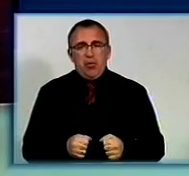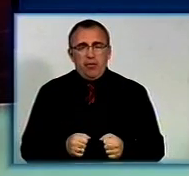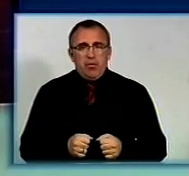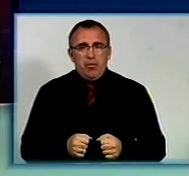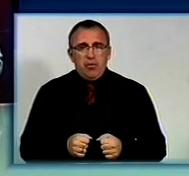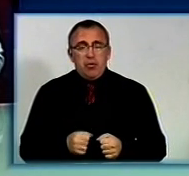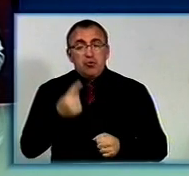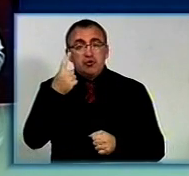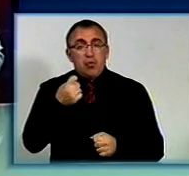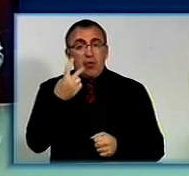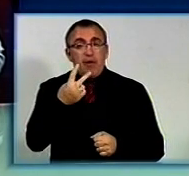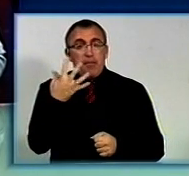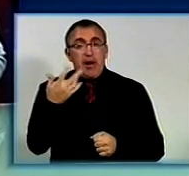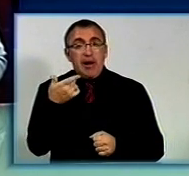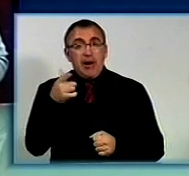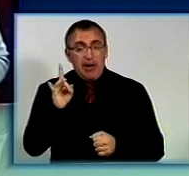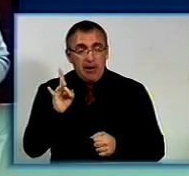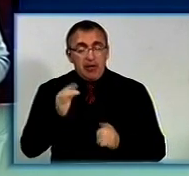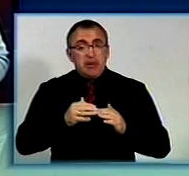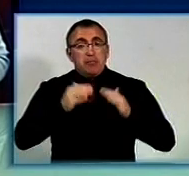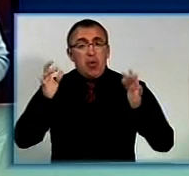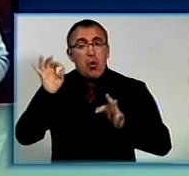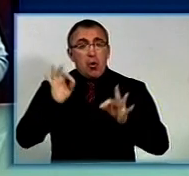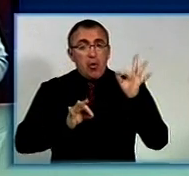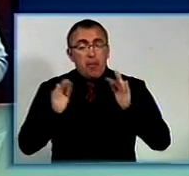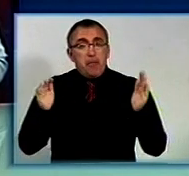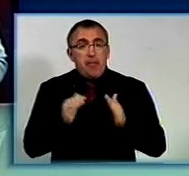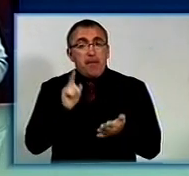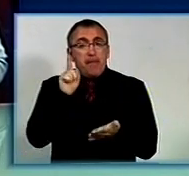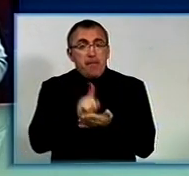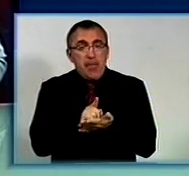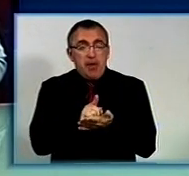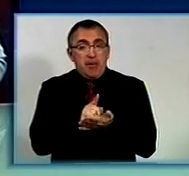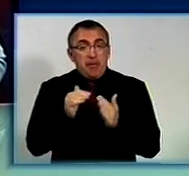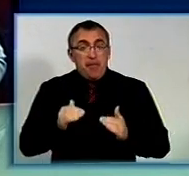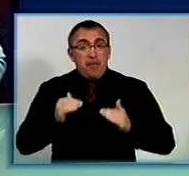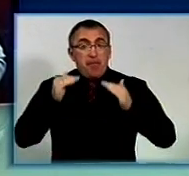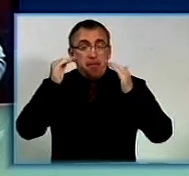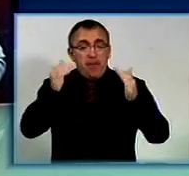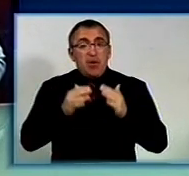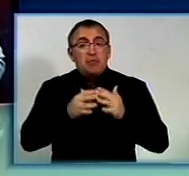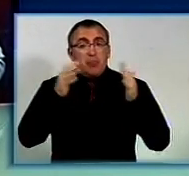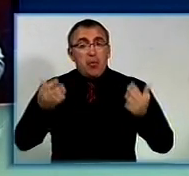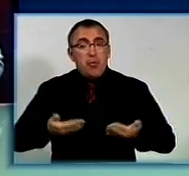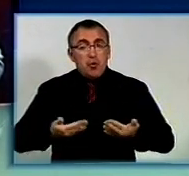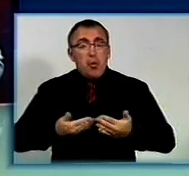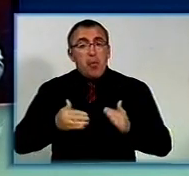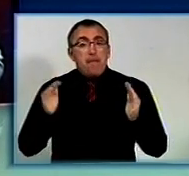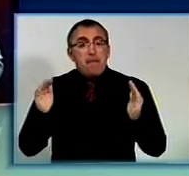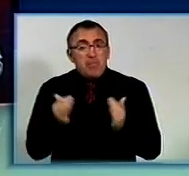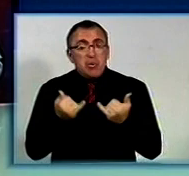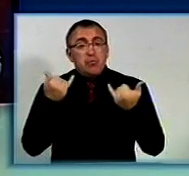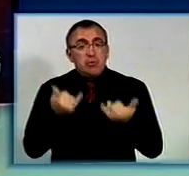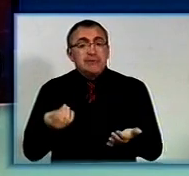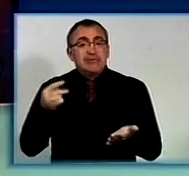На 125 гривень збільшився розмір мінімальної пенсії з 1 вересня. Підвищення пов'язане зі збільшенням прожиткового мінімуму, який